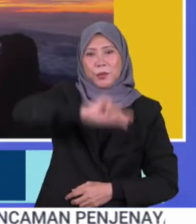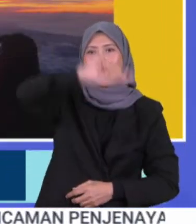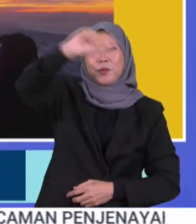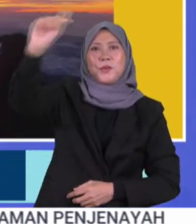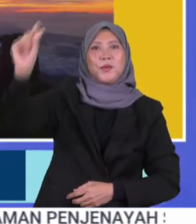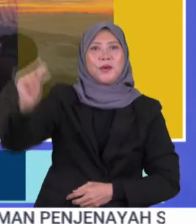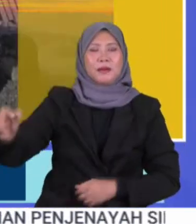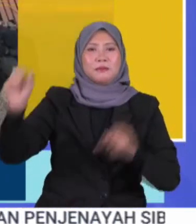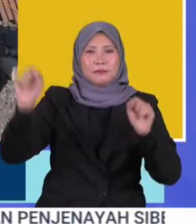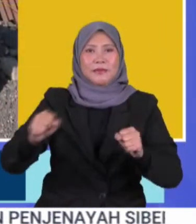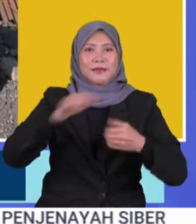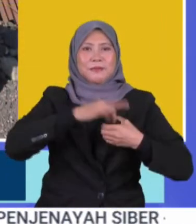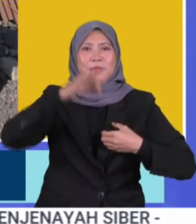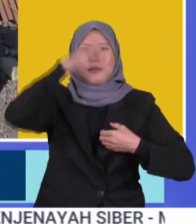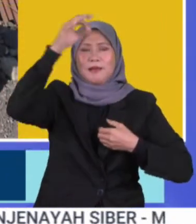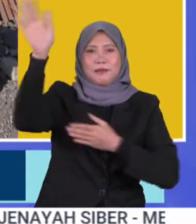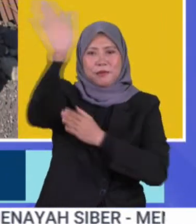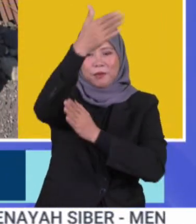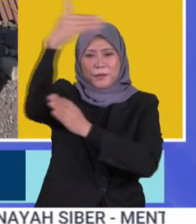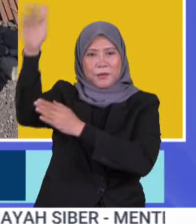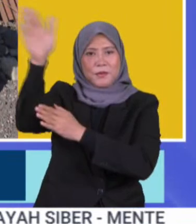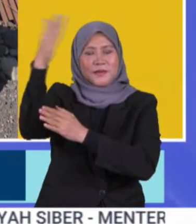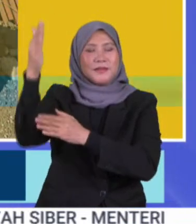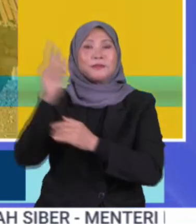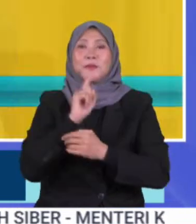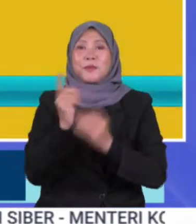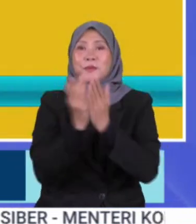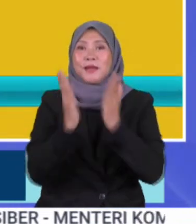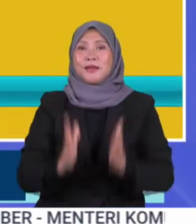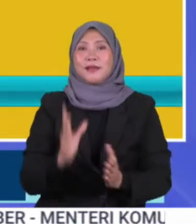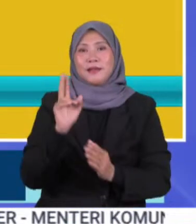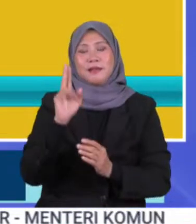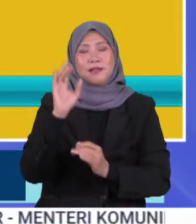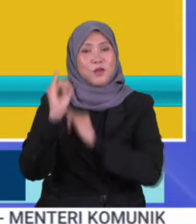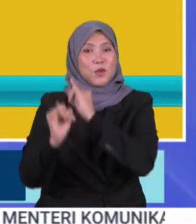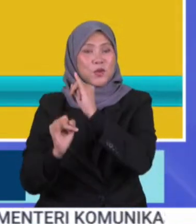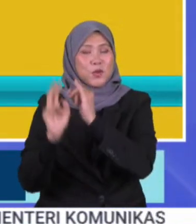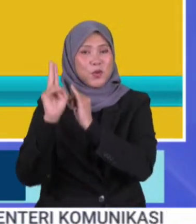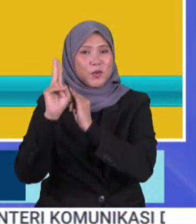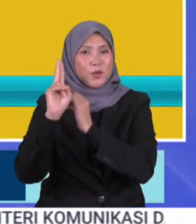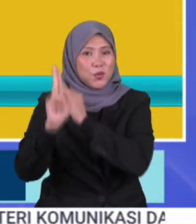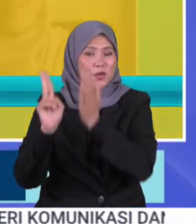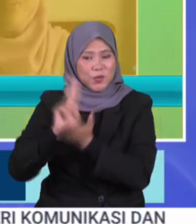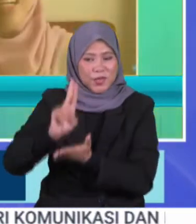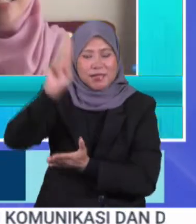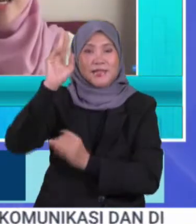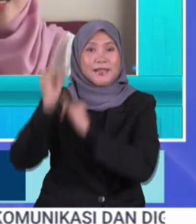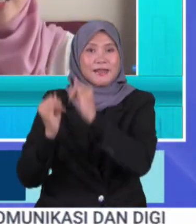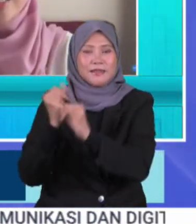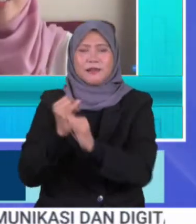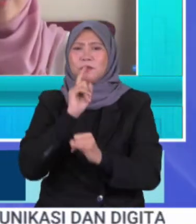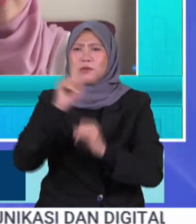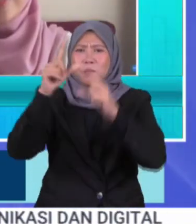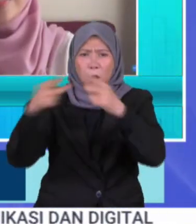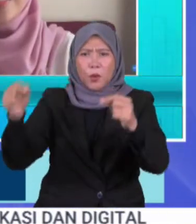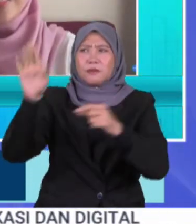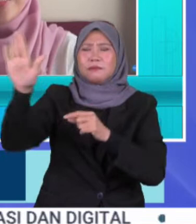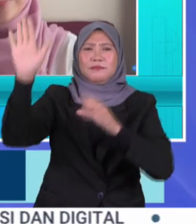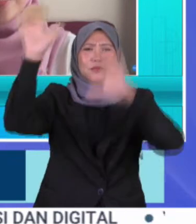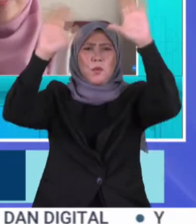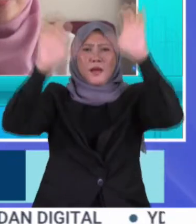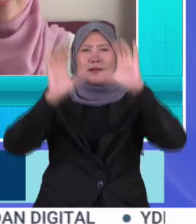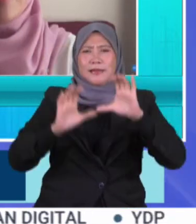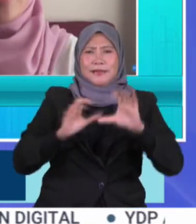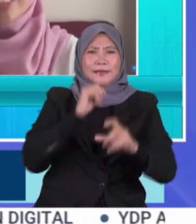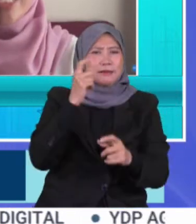mengibarkan jalur gemilang Salah seorang penuntut universiti antarabangsa Yokohama menyatakan cuaca tidak menentu serta kesukaran